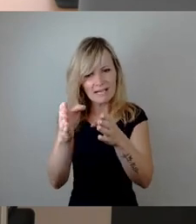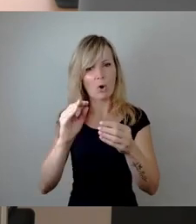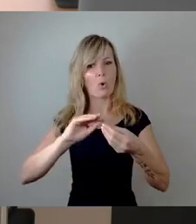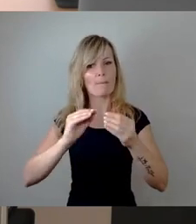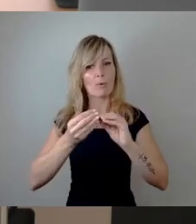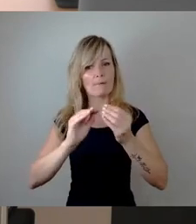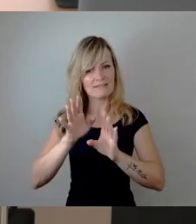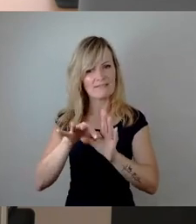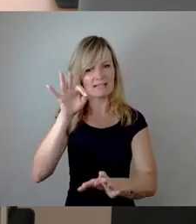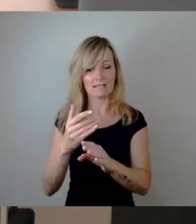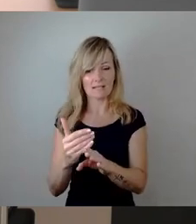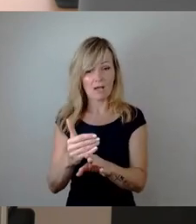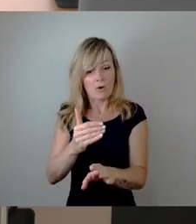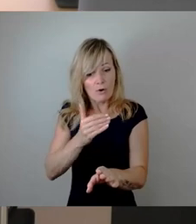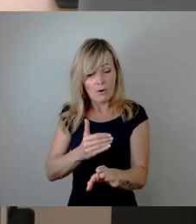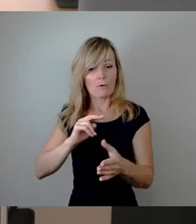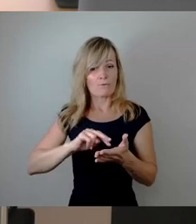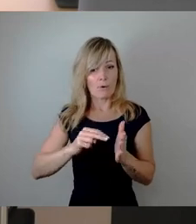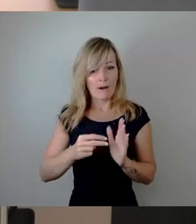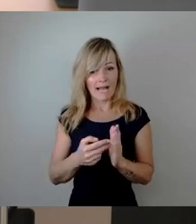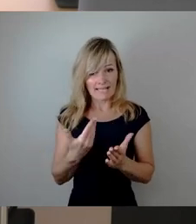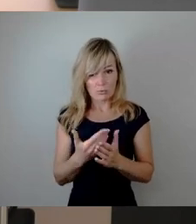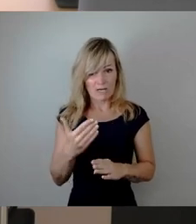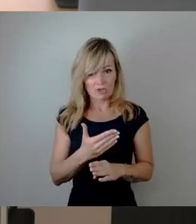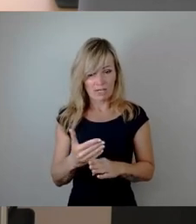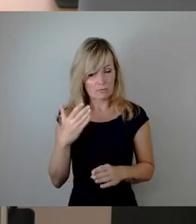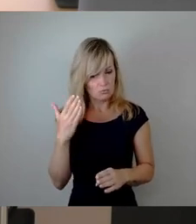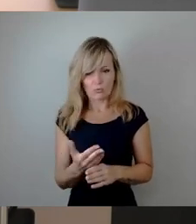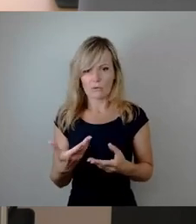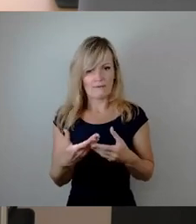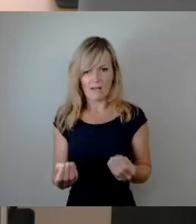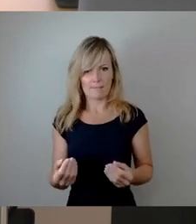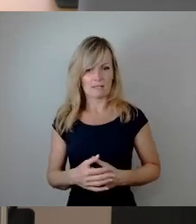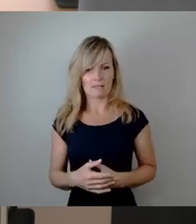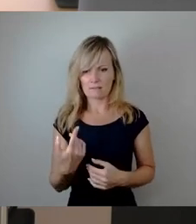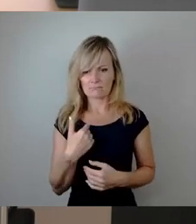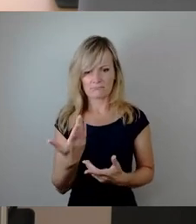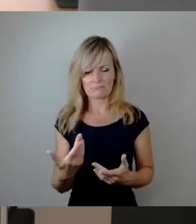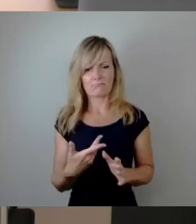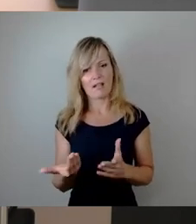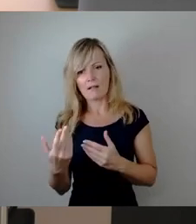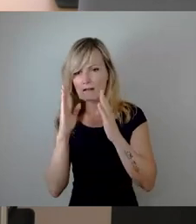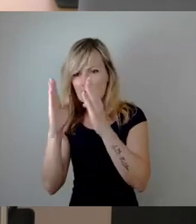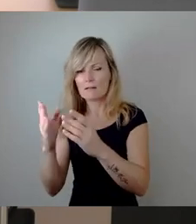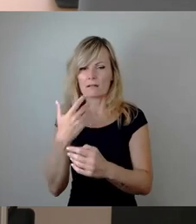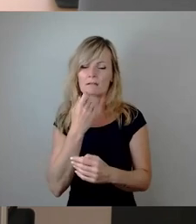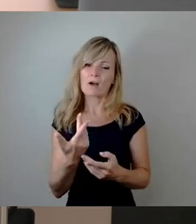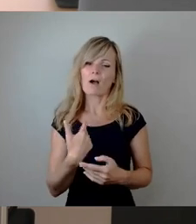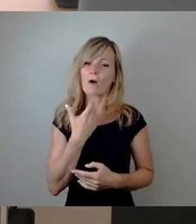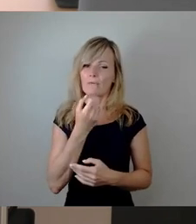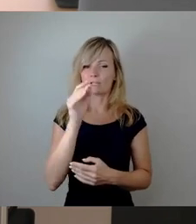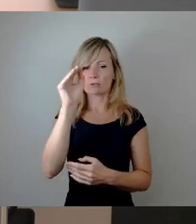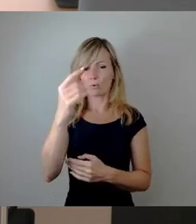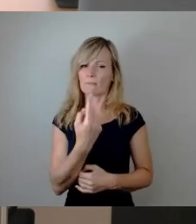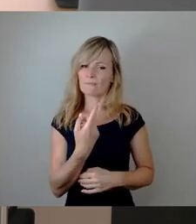in der Vorbereitung dieser Entscheidung gefehlt hat. Und ich hoffe, dass wir da zukünftig wieder besser werden. Und ich glaube, und meine